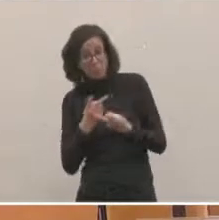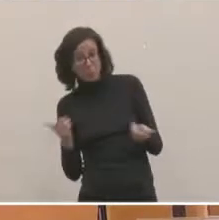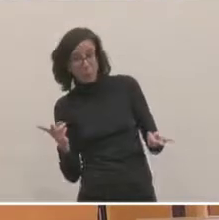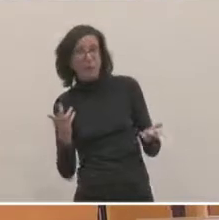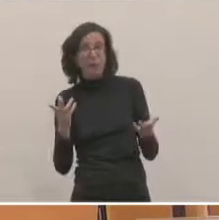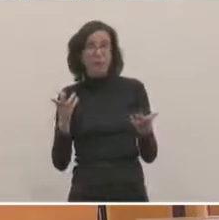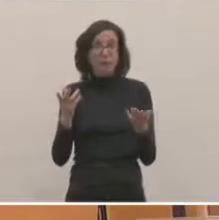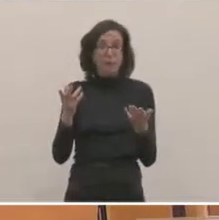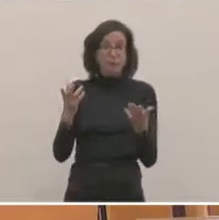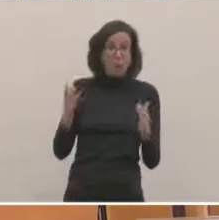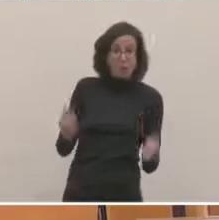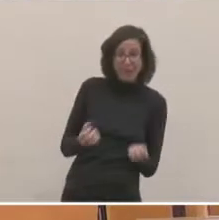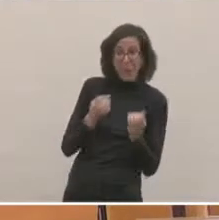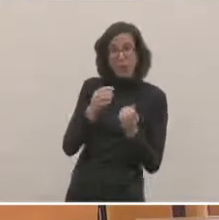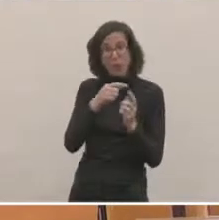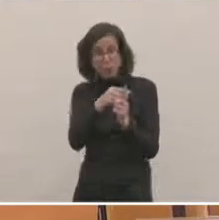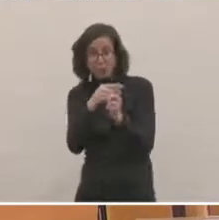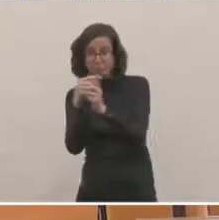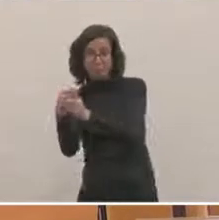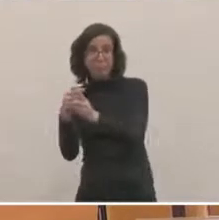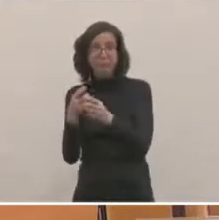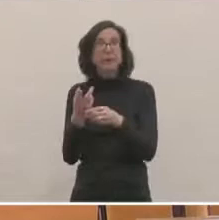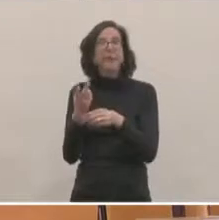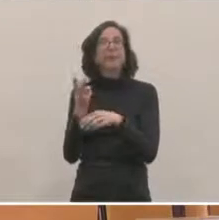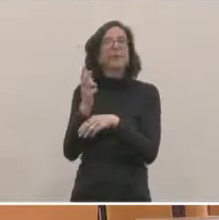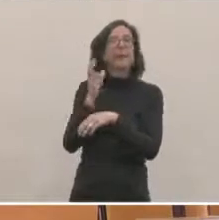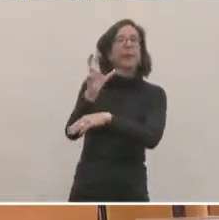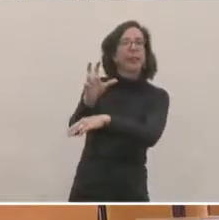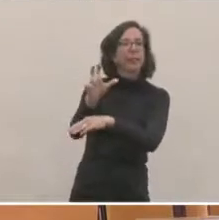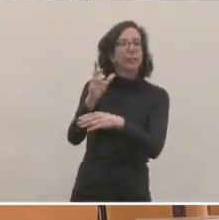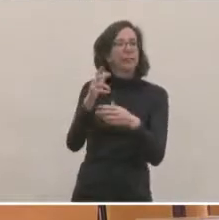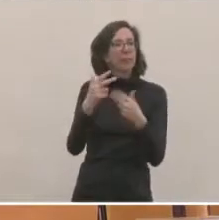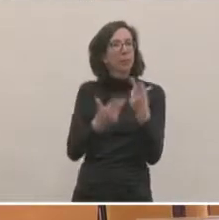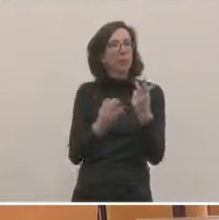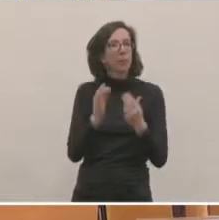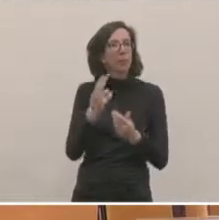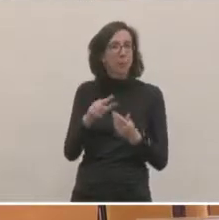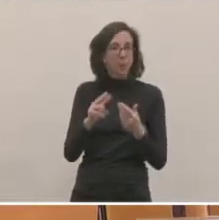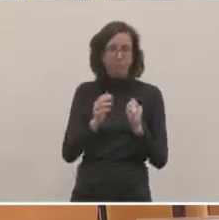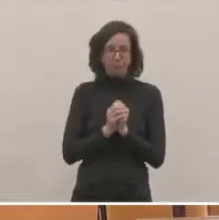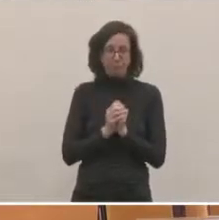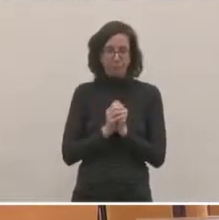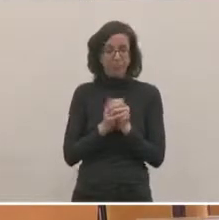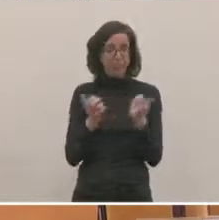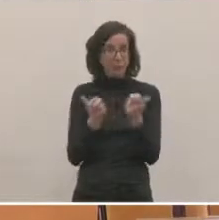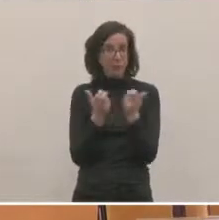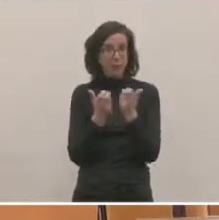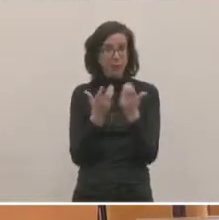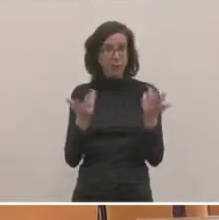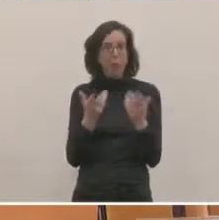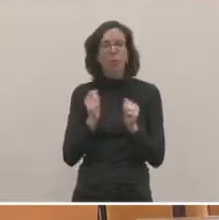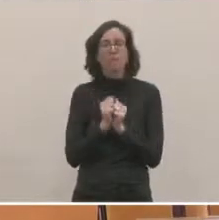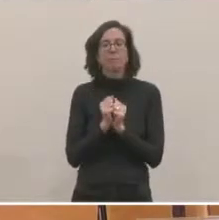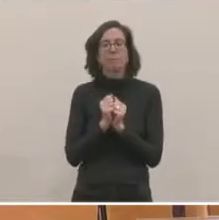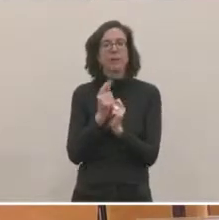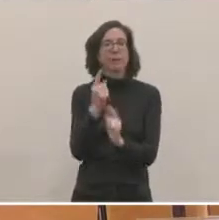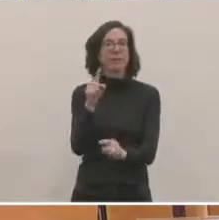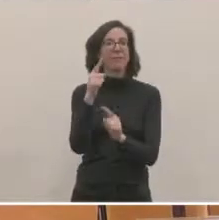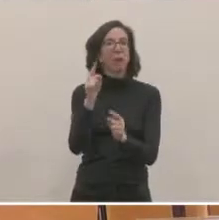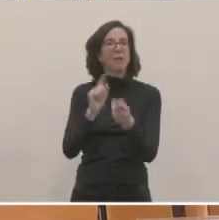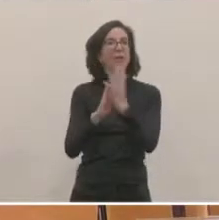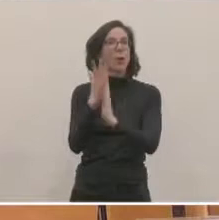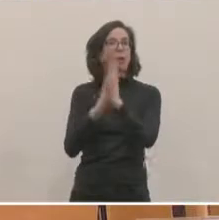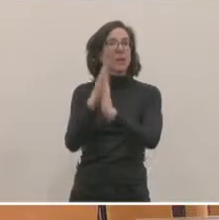directement la compétence, ce sera une délégation de la part de la métropole, ça concerne le réseau de défense incendie. Ainsi, nous créons un